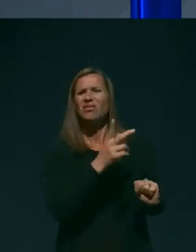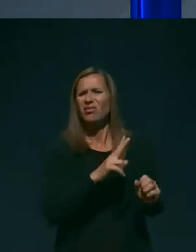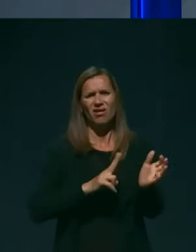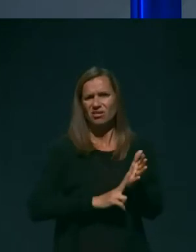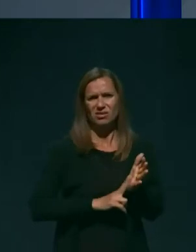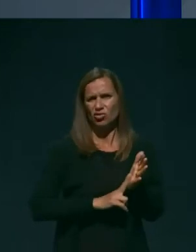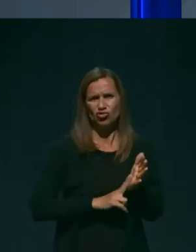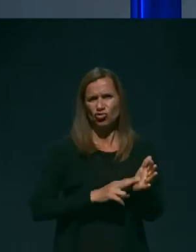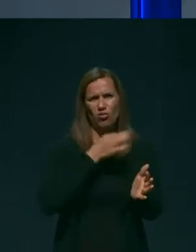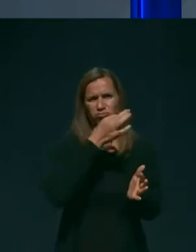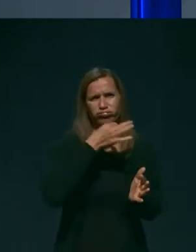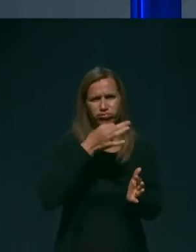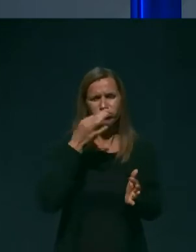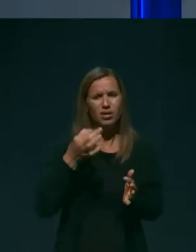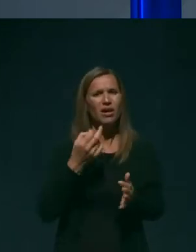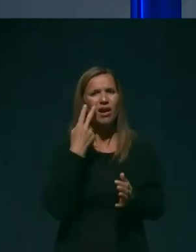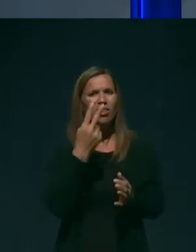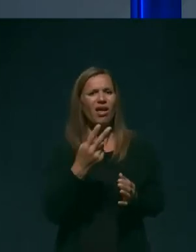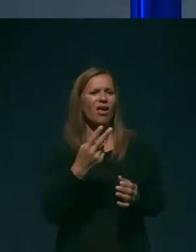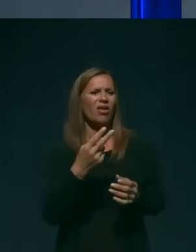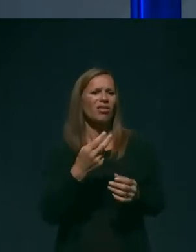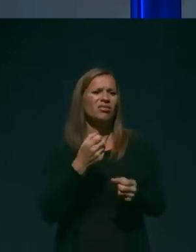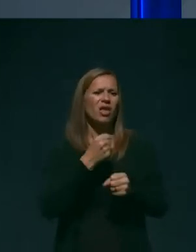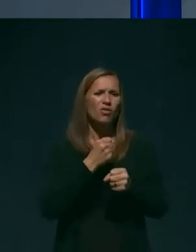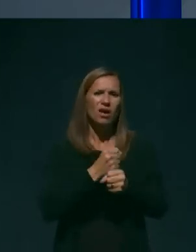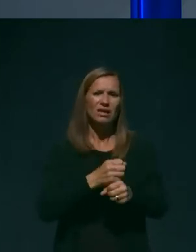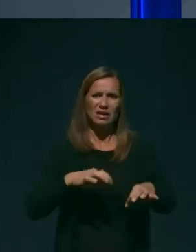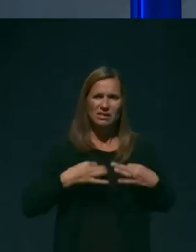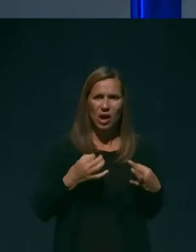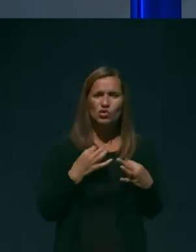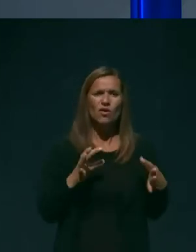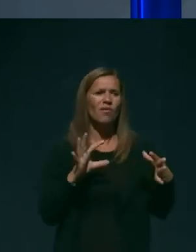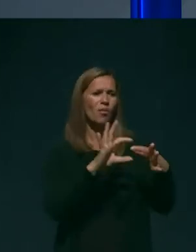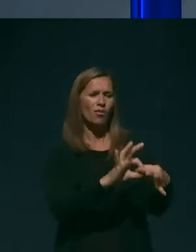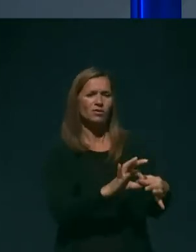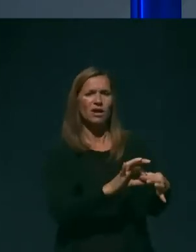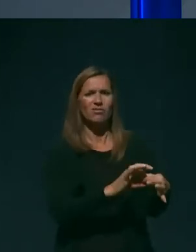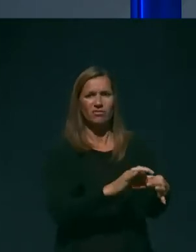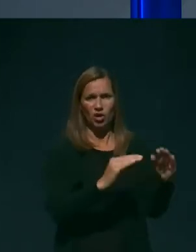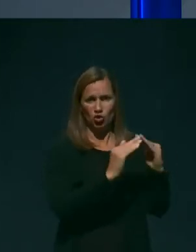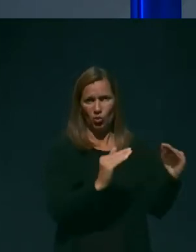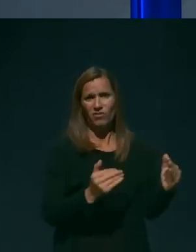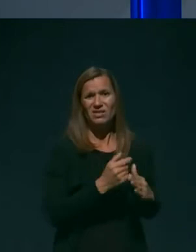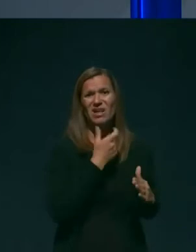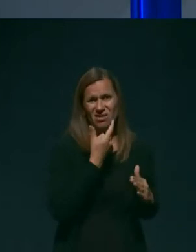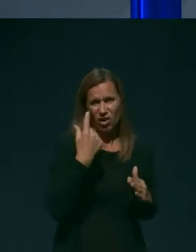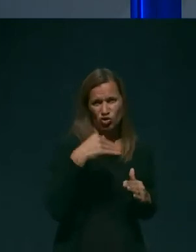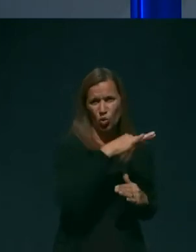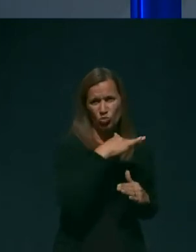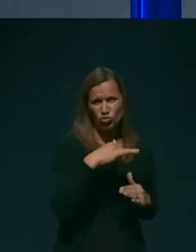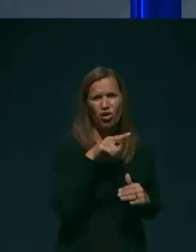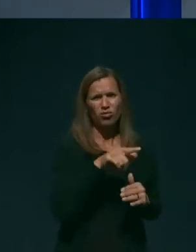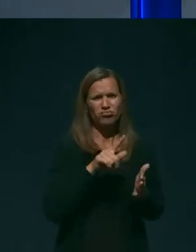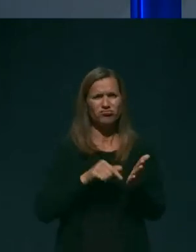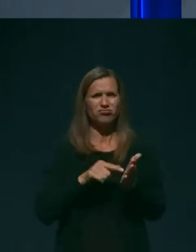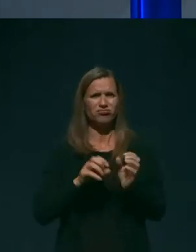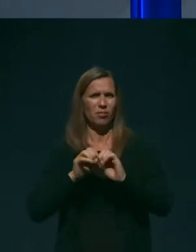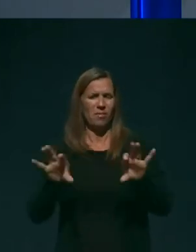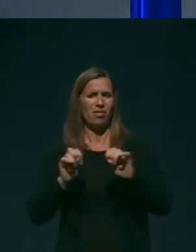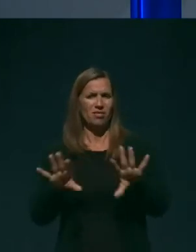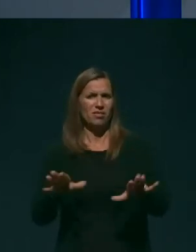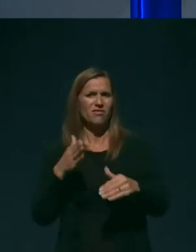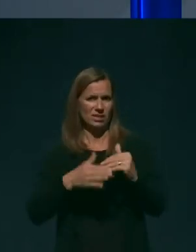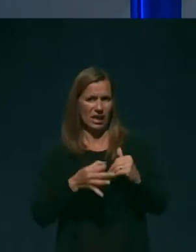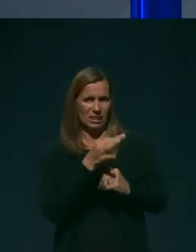ki so se na račun delovanja zdravstva v povezavi z domovi za starejše občane pojavile v medijih v zadnjih dneh. Besedo